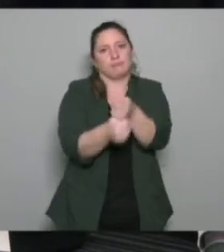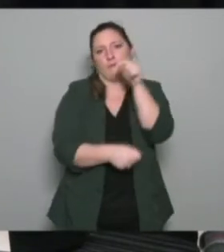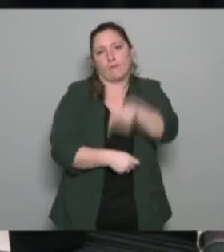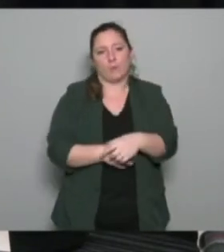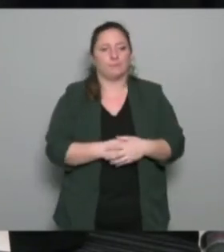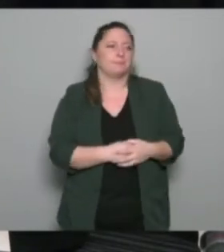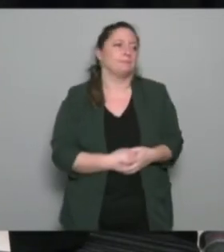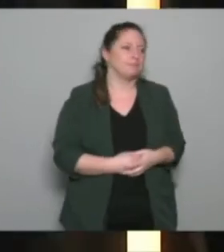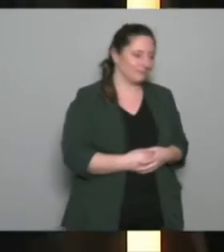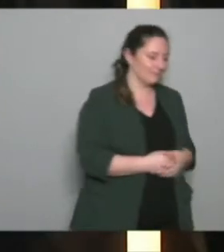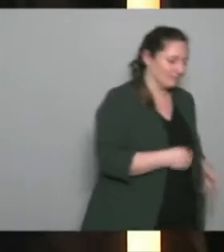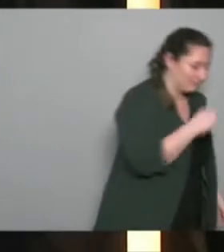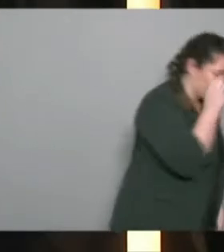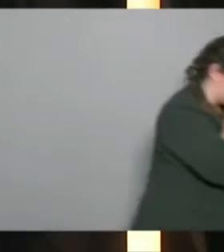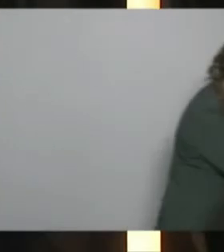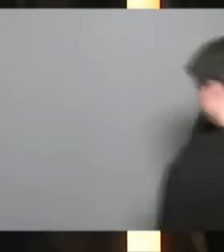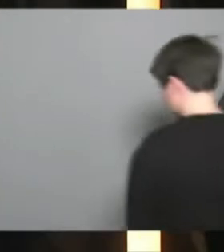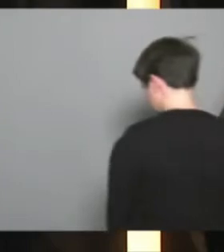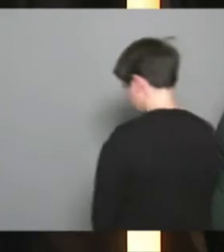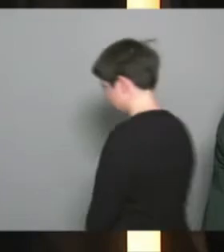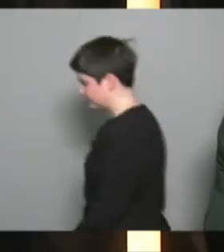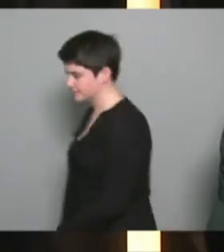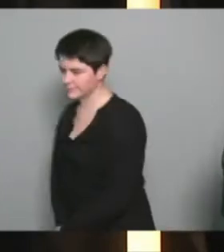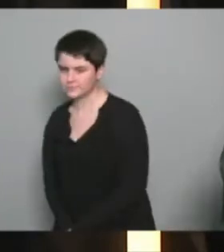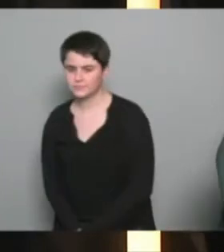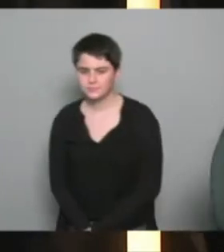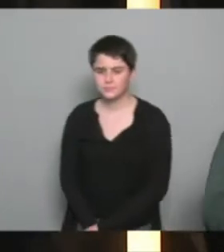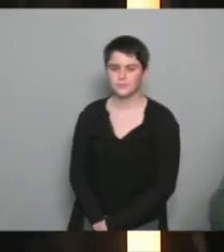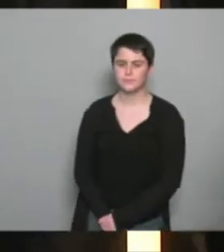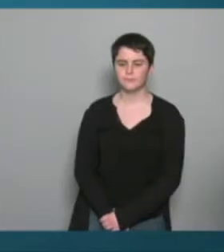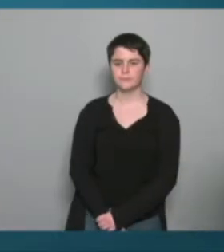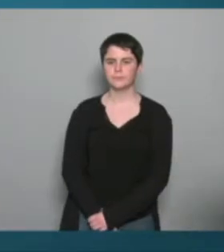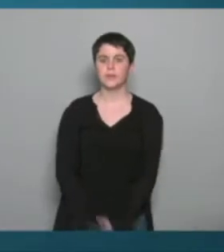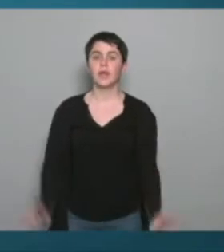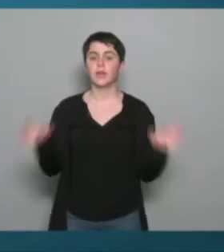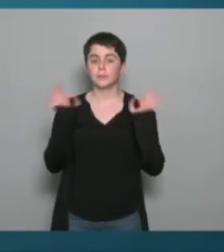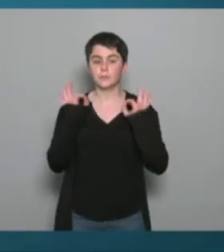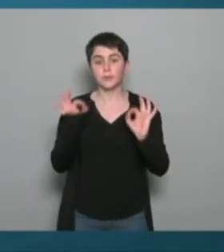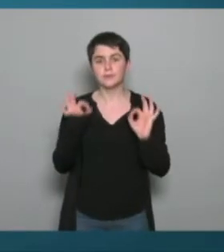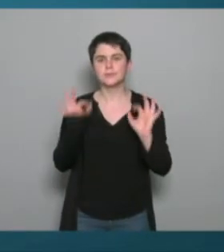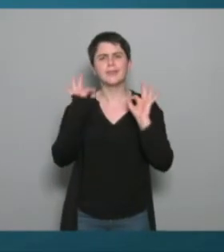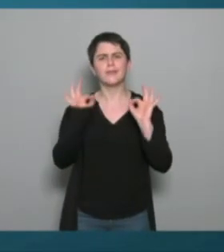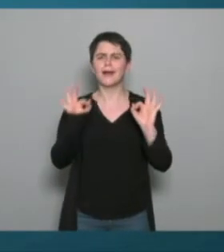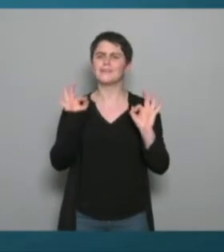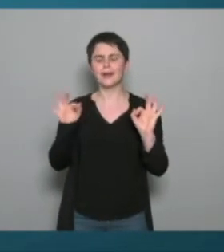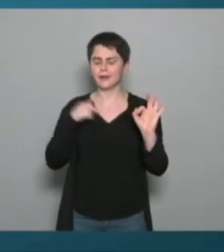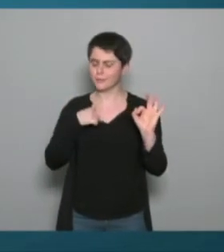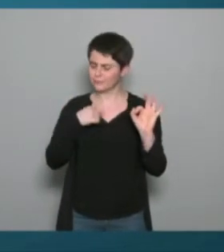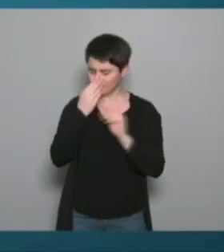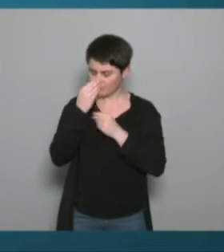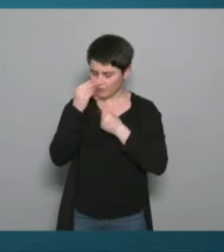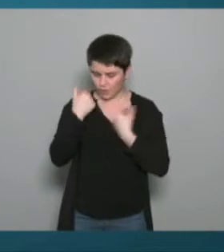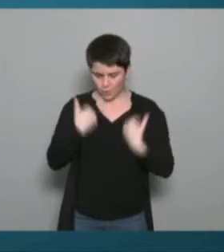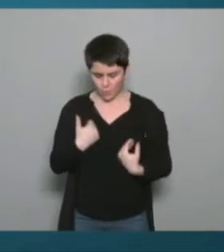Oui et justement sur cette ligne je voulais rebondir sur la légitimité parce qu'en fait il